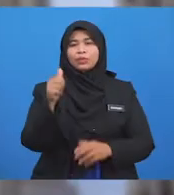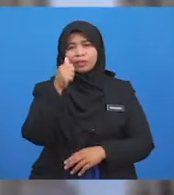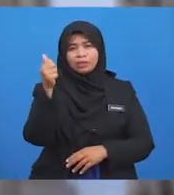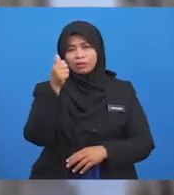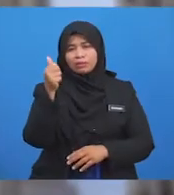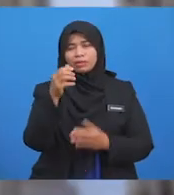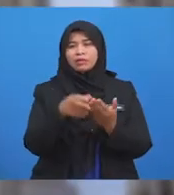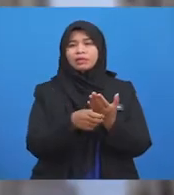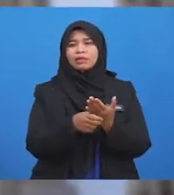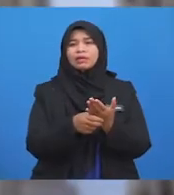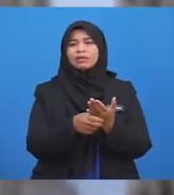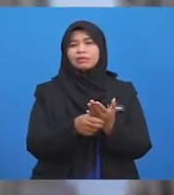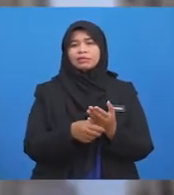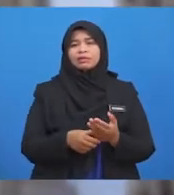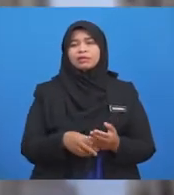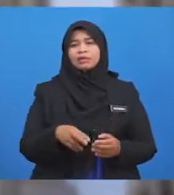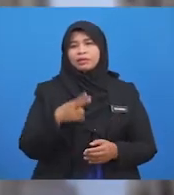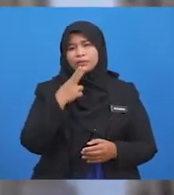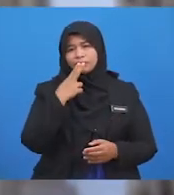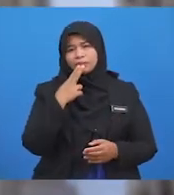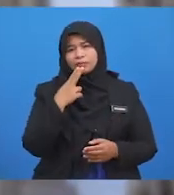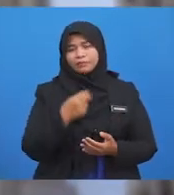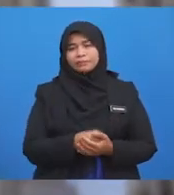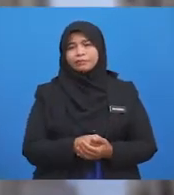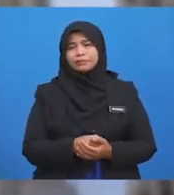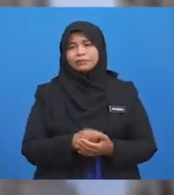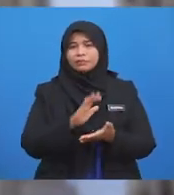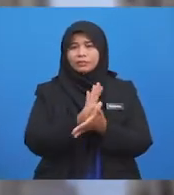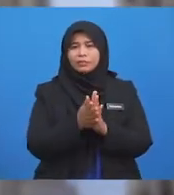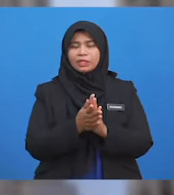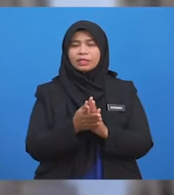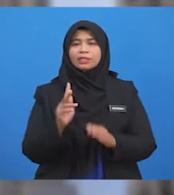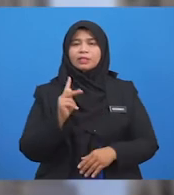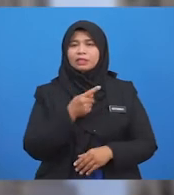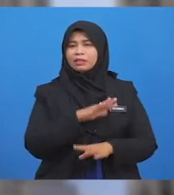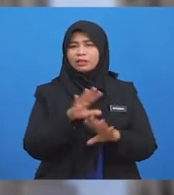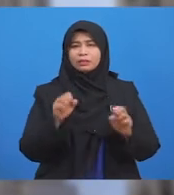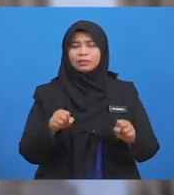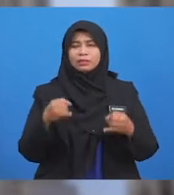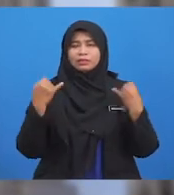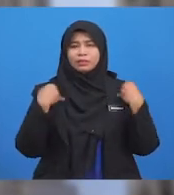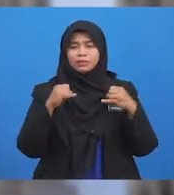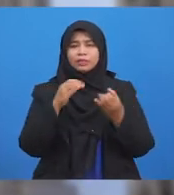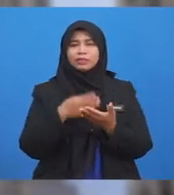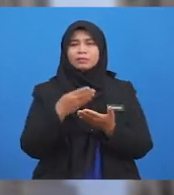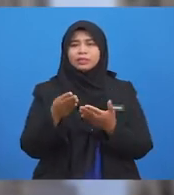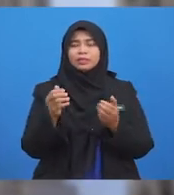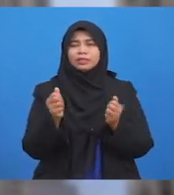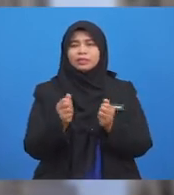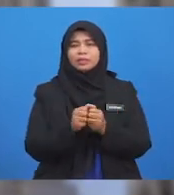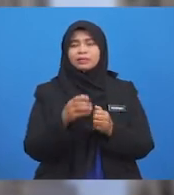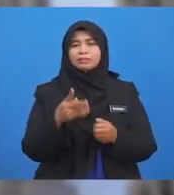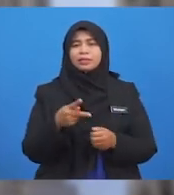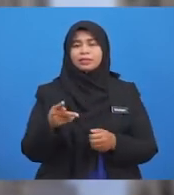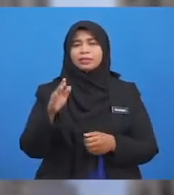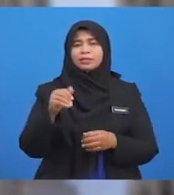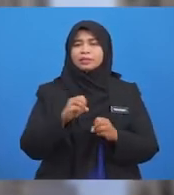Arak Dadah Bangkai Rokok Jadi Kita Tidak Boleh Berjual Beli Dengan Perkara